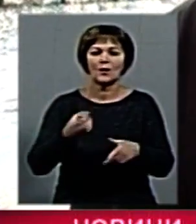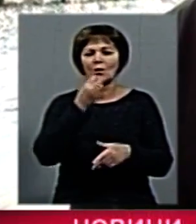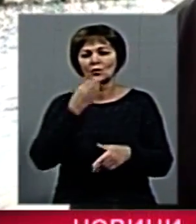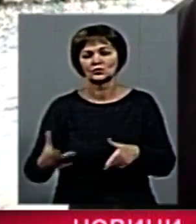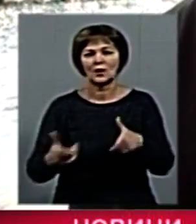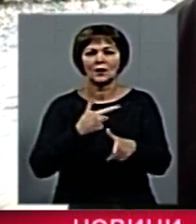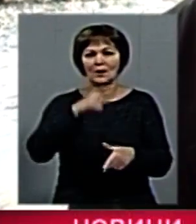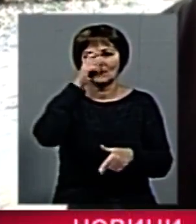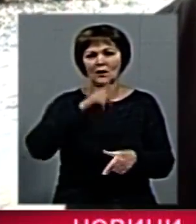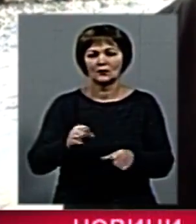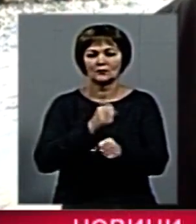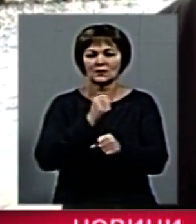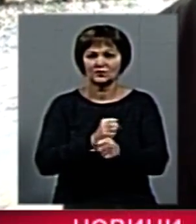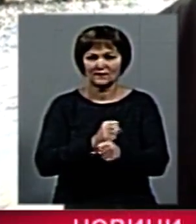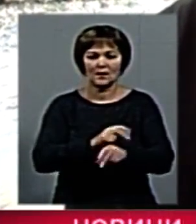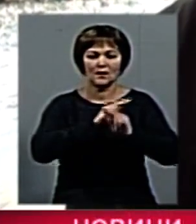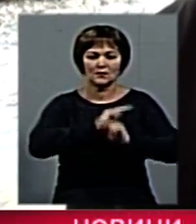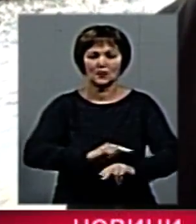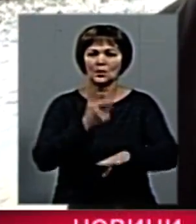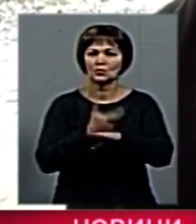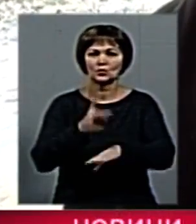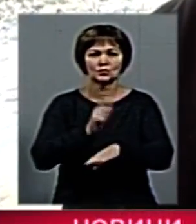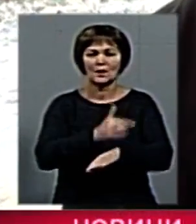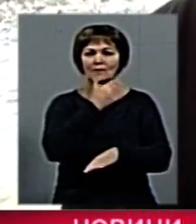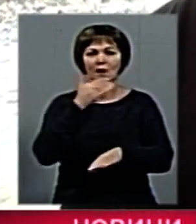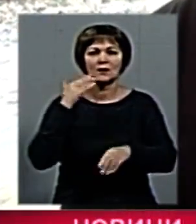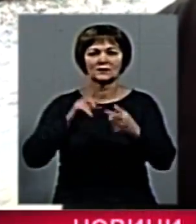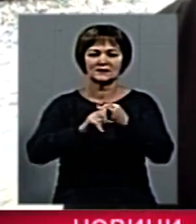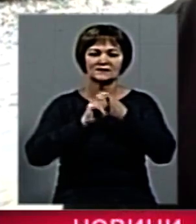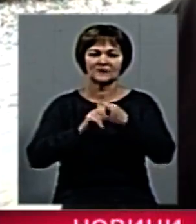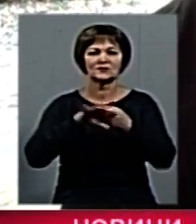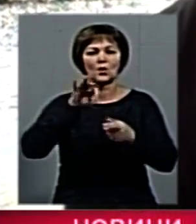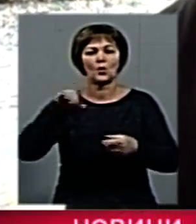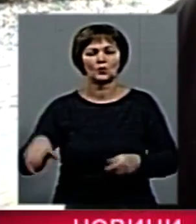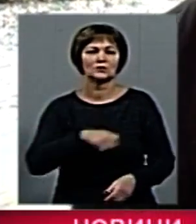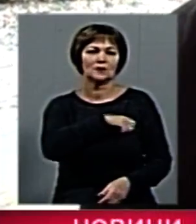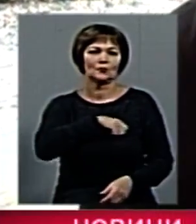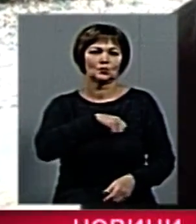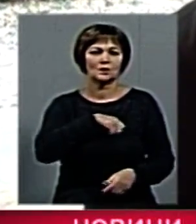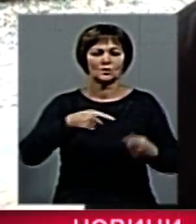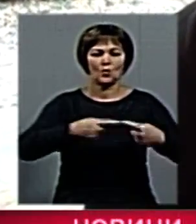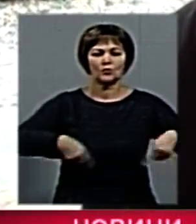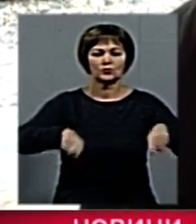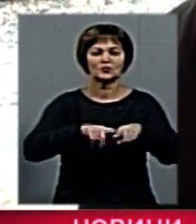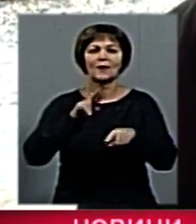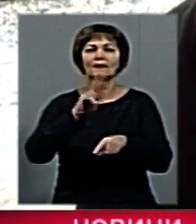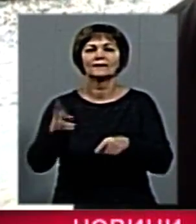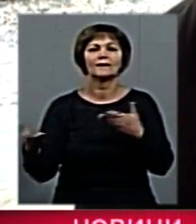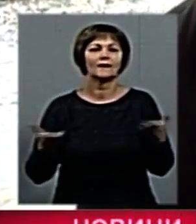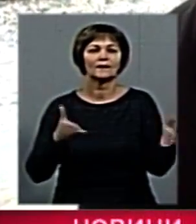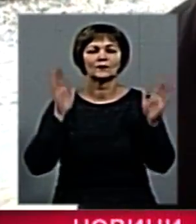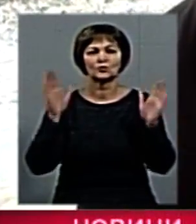погано працювали. Бо дуже багато зависить від депутатського корпуса, який буде в новому